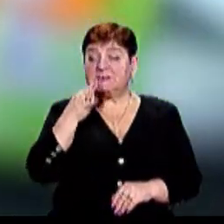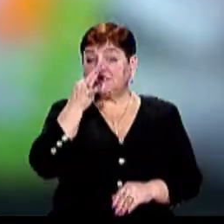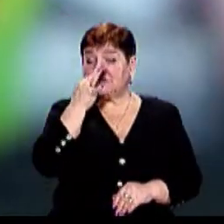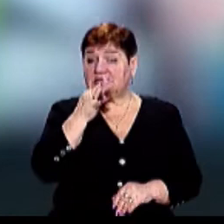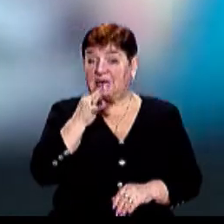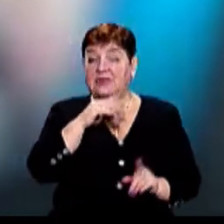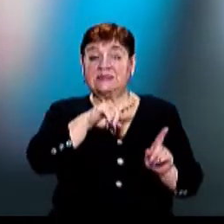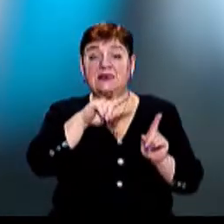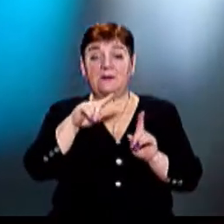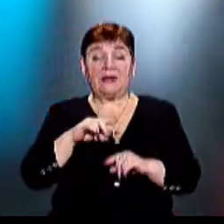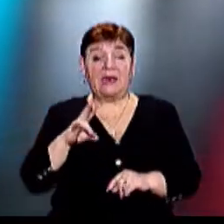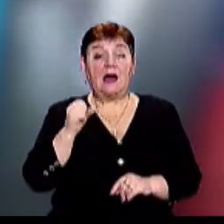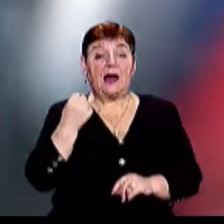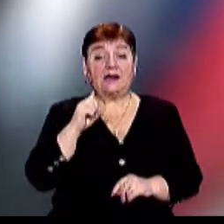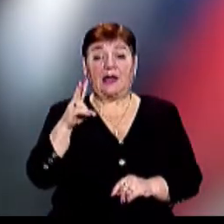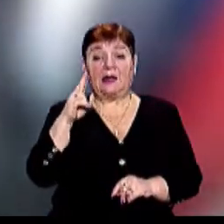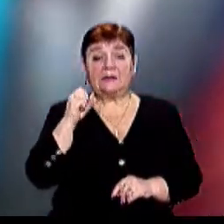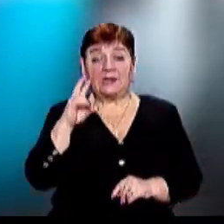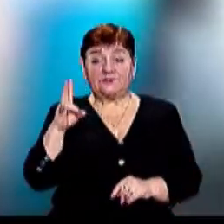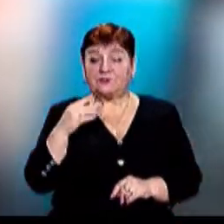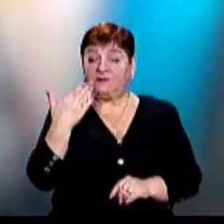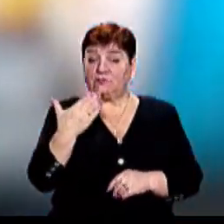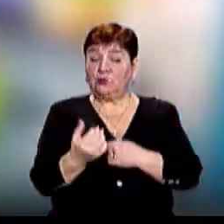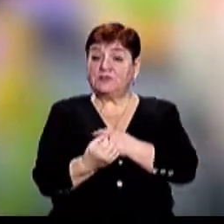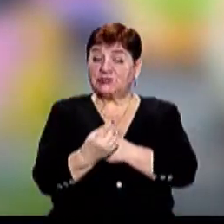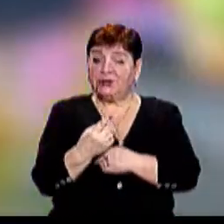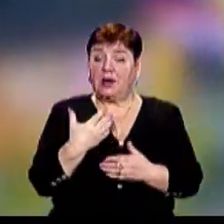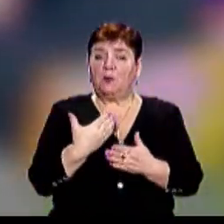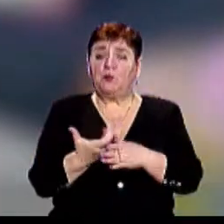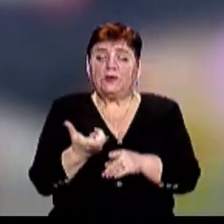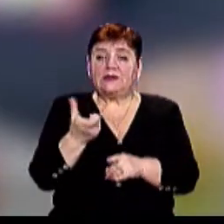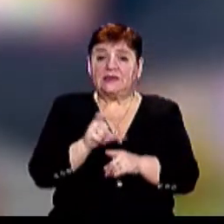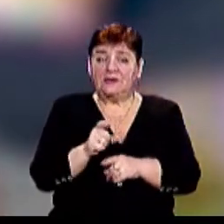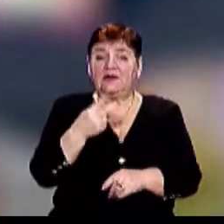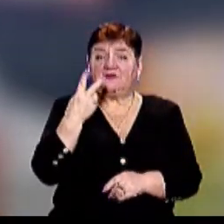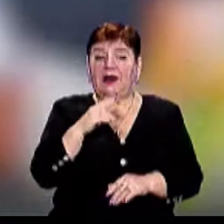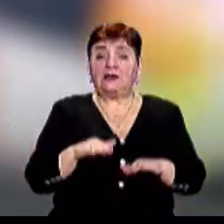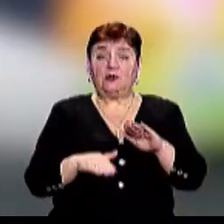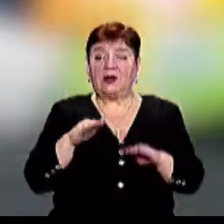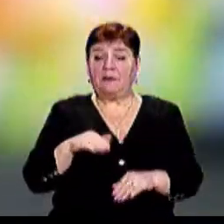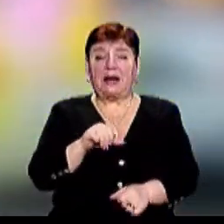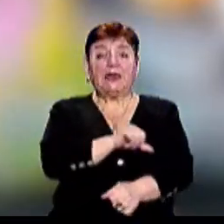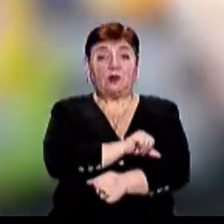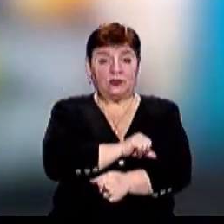Нацполіції Закарпаття Ганна Дан У його машині виявили понад 2 кілограми наркотиків